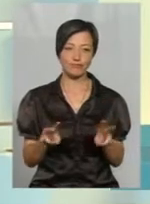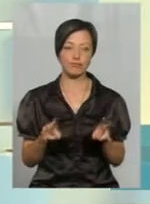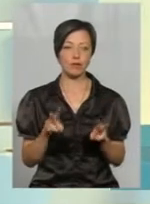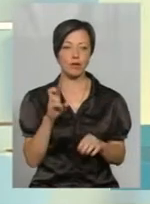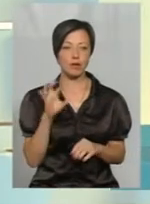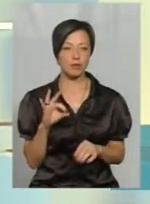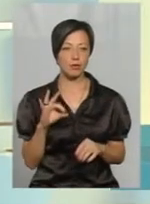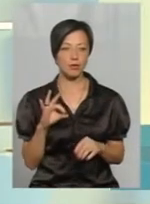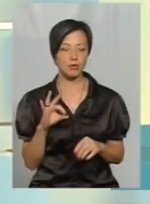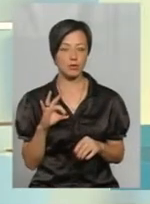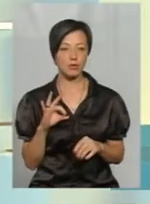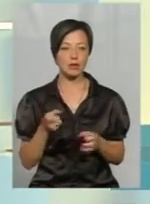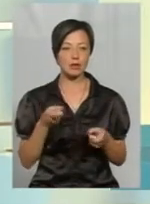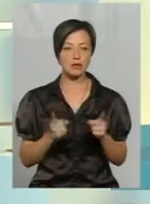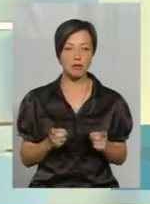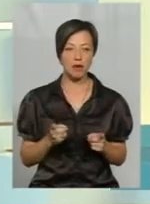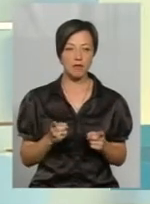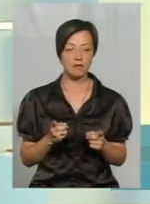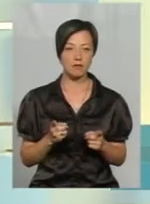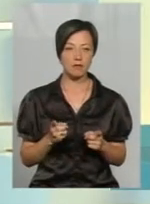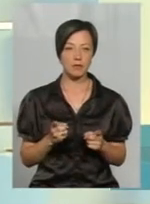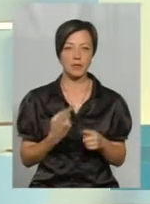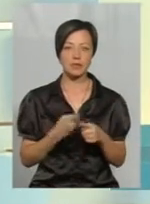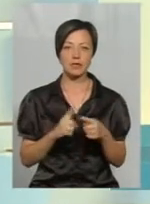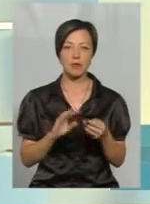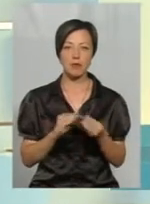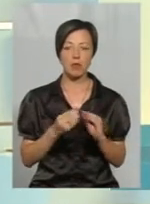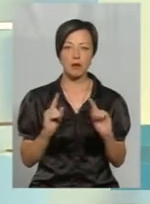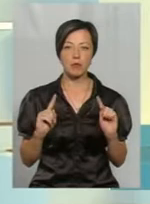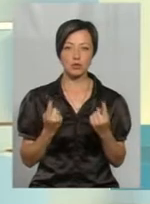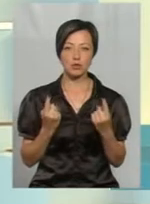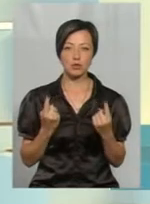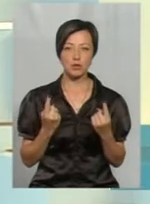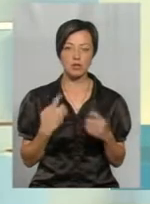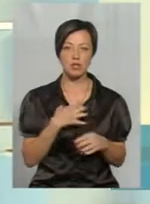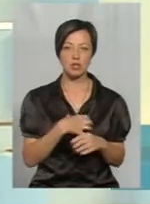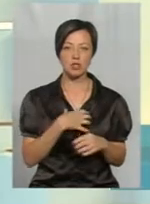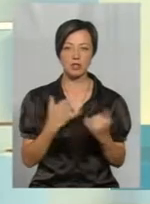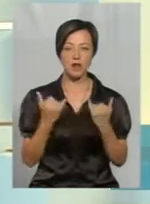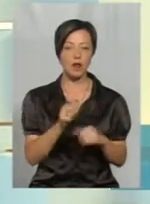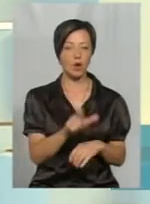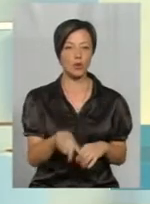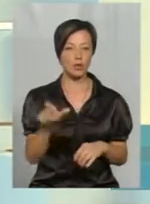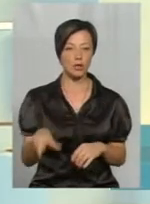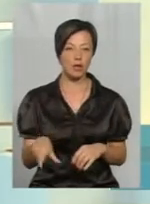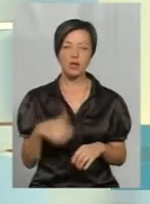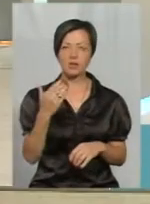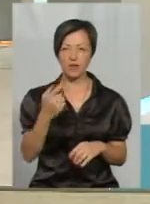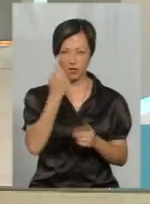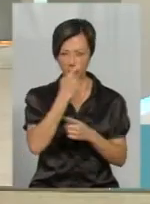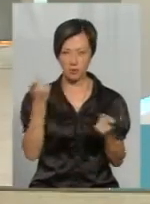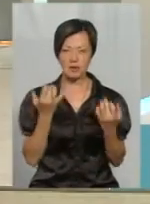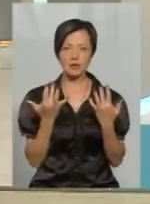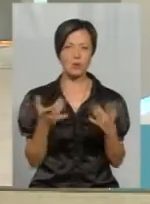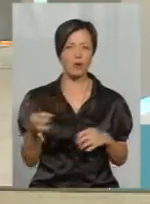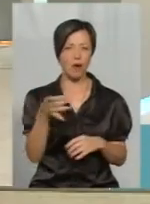насправді, ця проблема дуже важлива для людей. А от за вашу інформацію, в